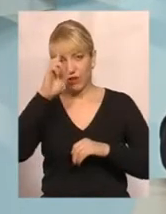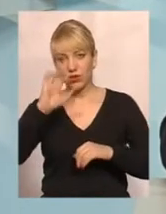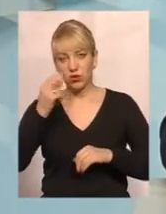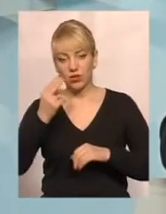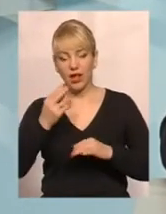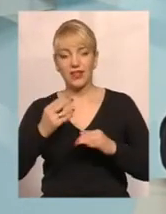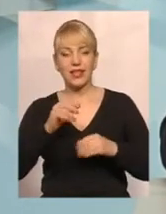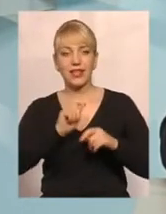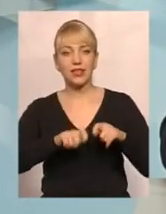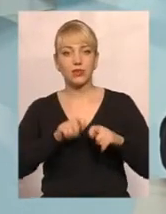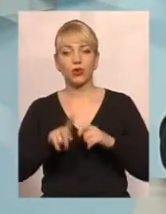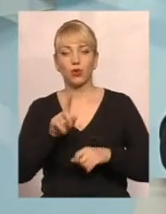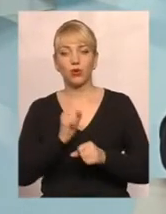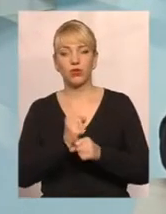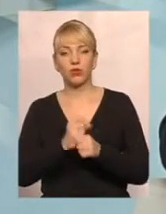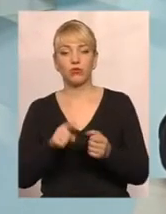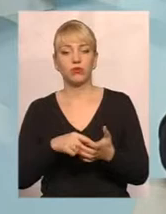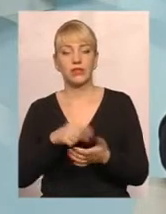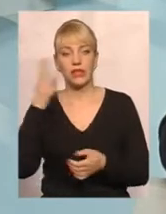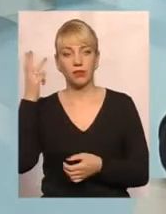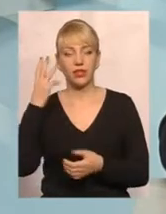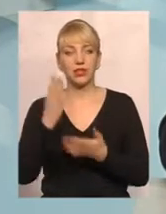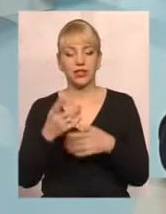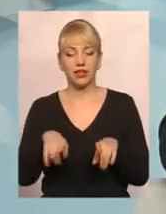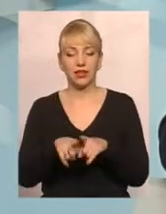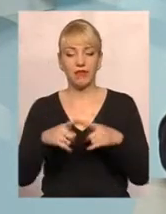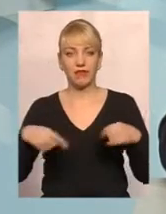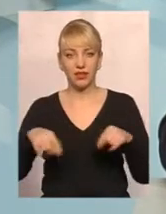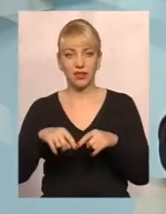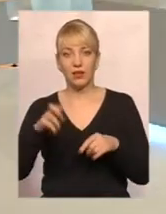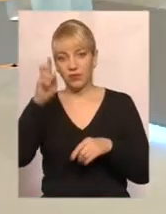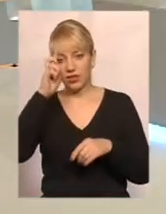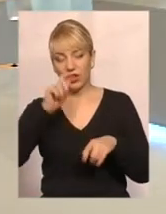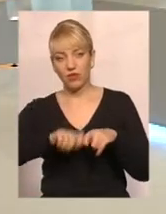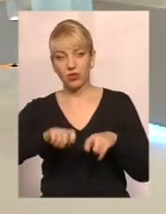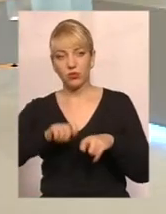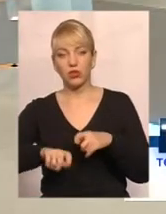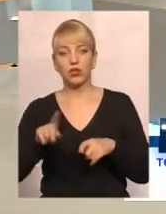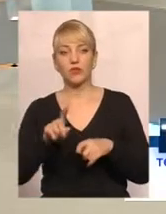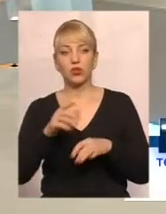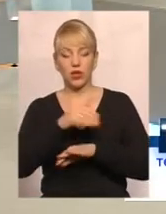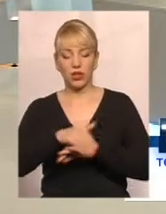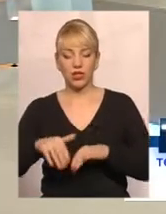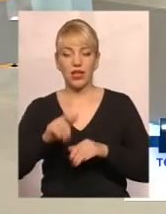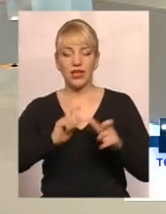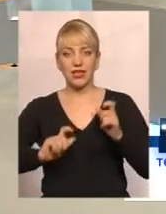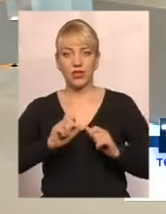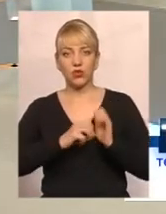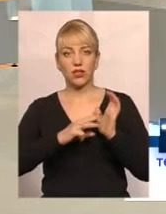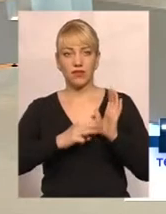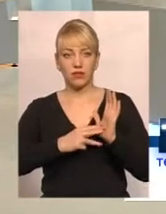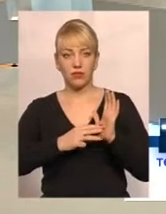який працює в місті Хмельницькому. Є відповідний відділ державних соціальних інспекторів, знаходиться по адресі Інститутська 18,